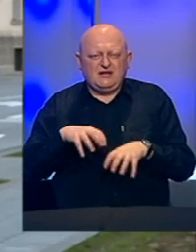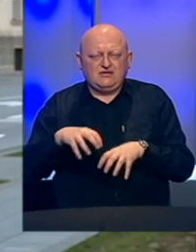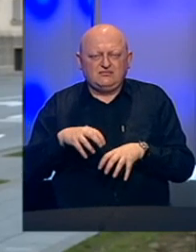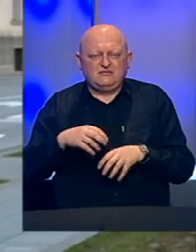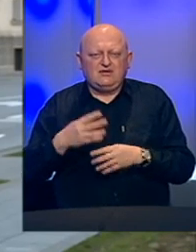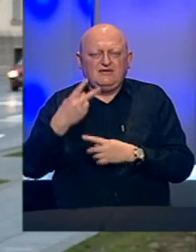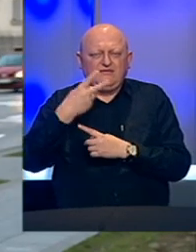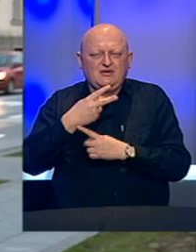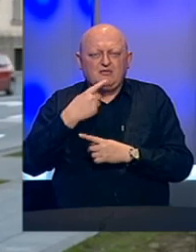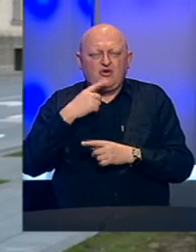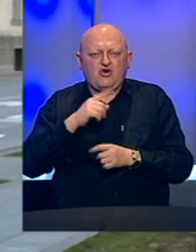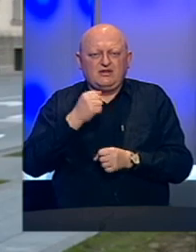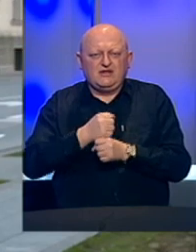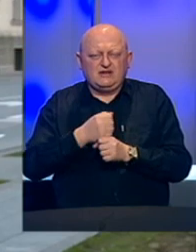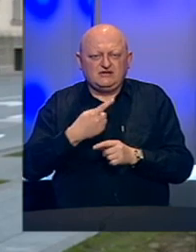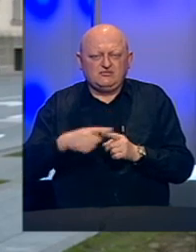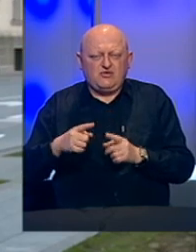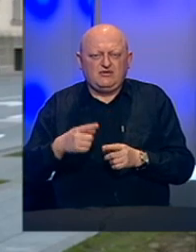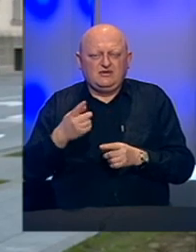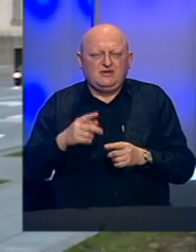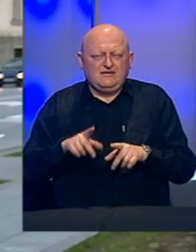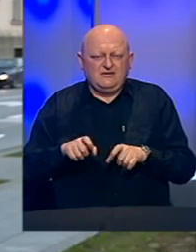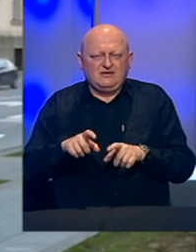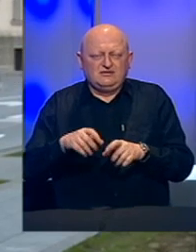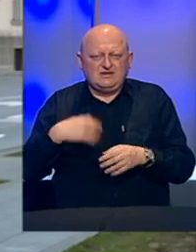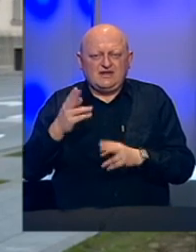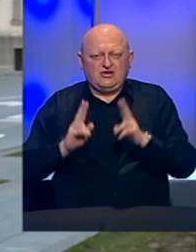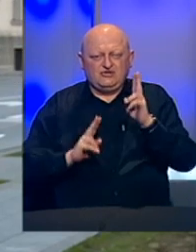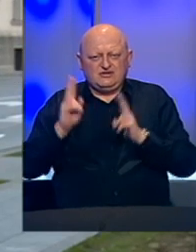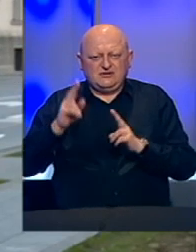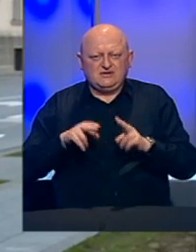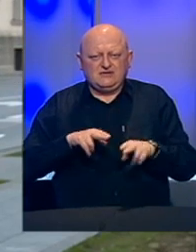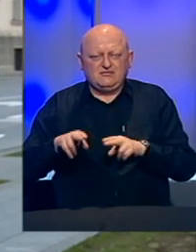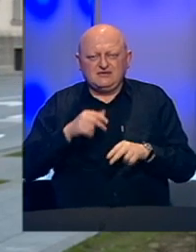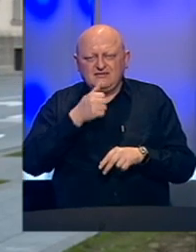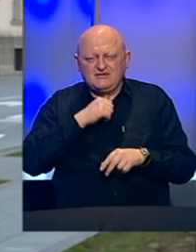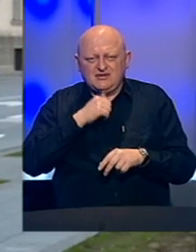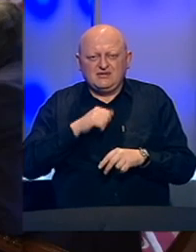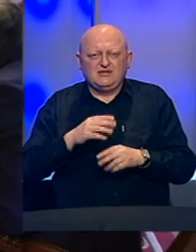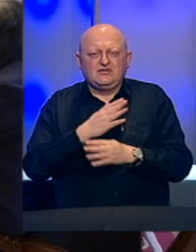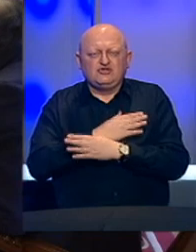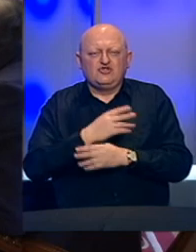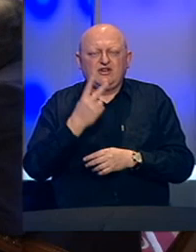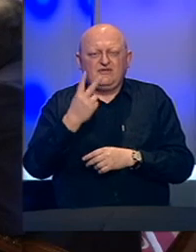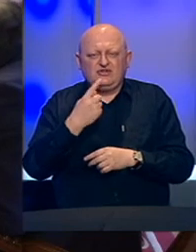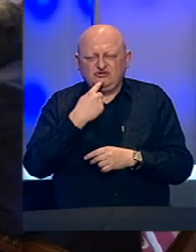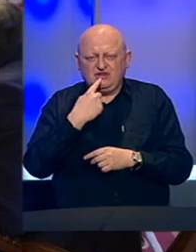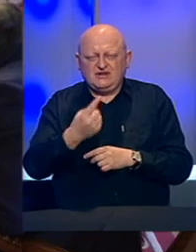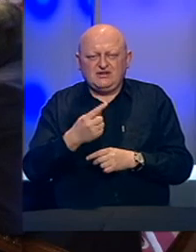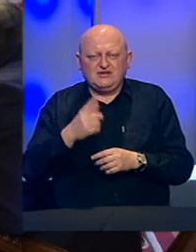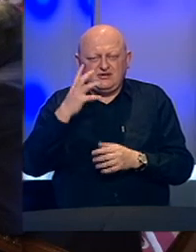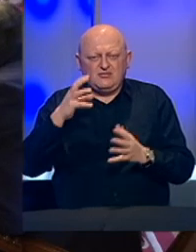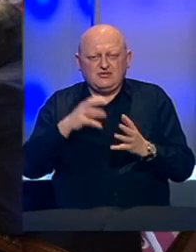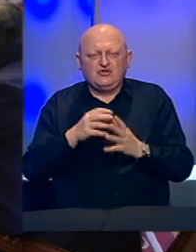firmama koje ne rade zbog koronavirusa. Nakon sjednice je ministarka financija Republike Srpske Zora Vidović rekla je da je